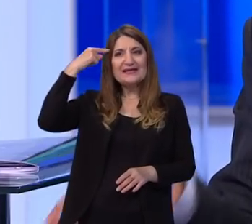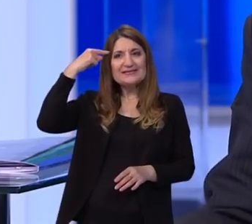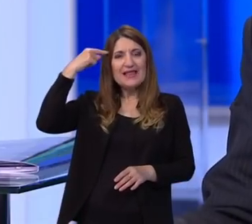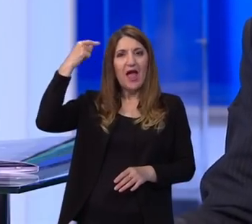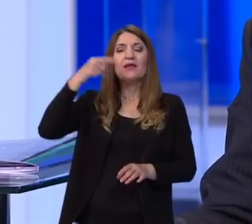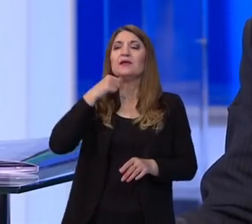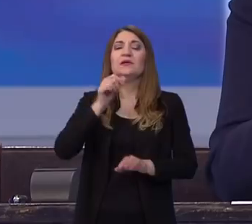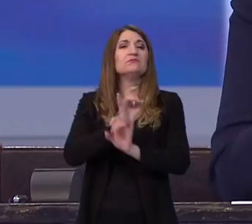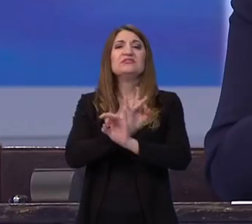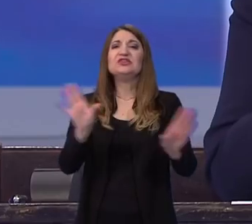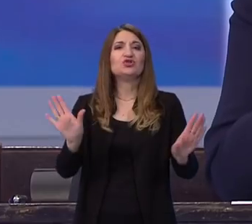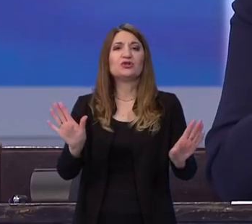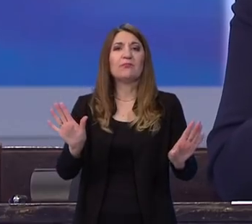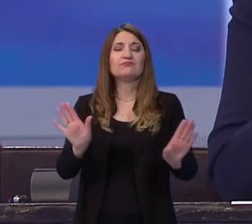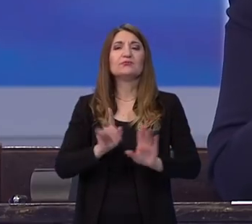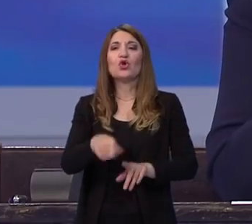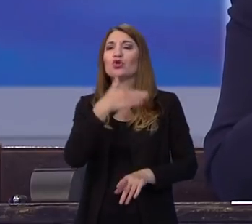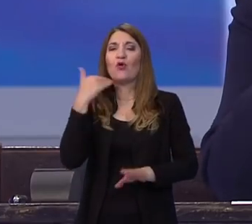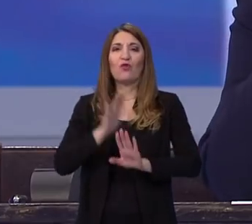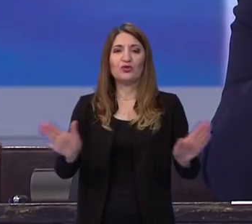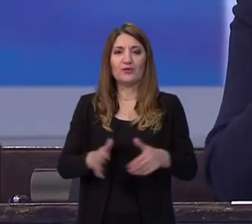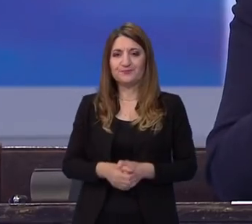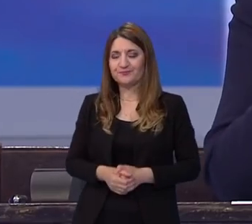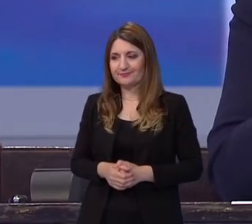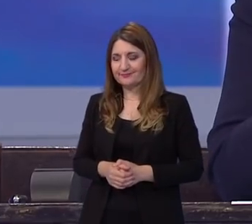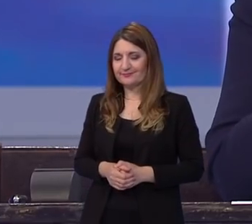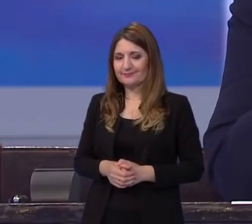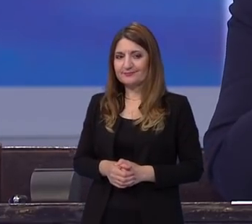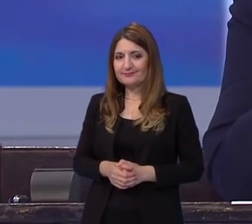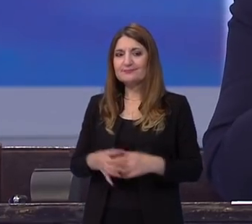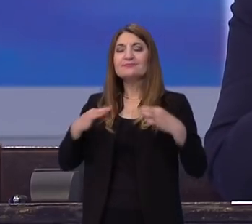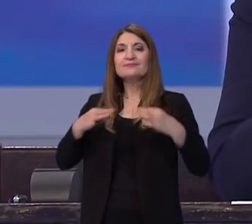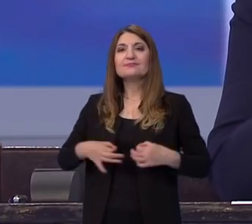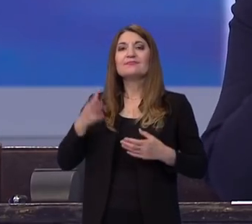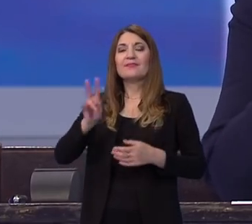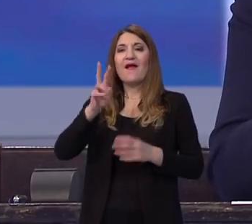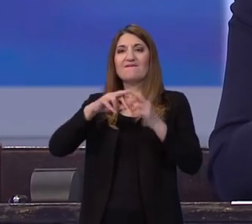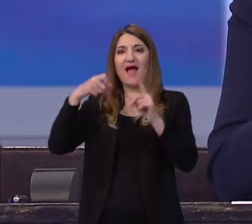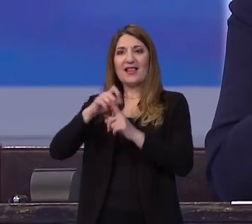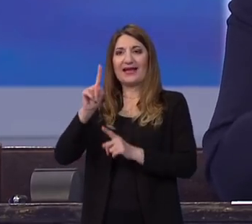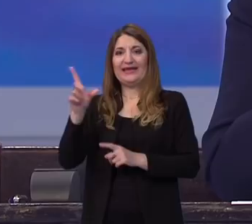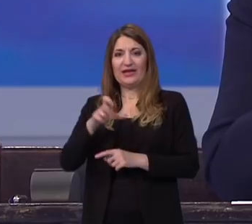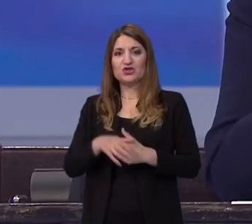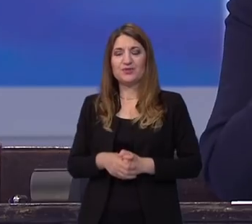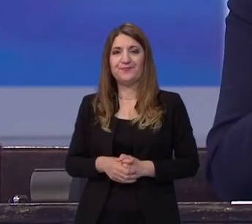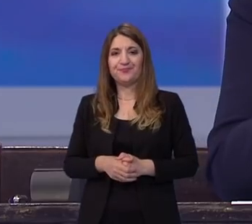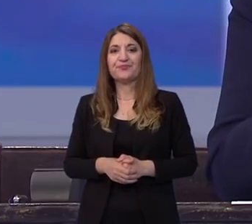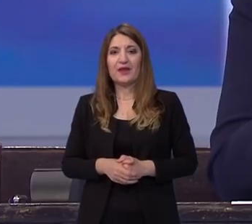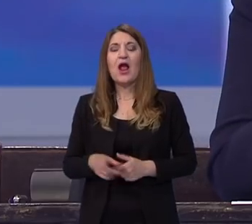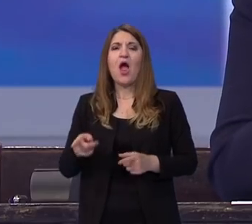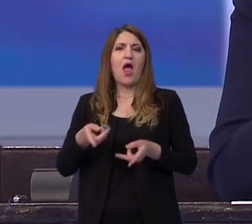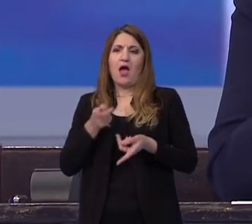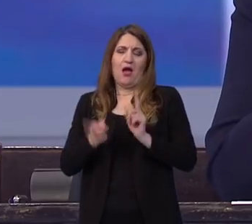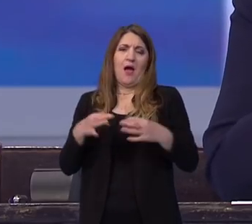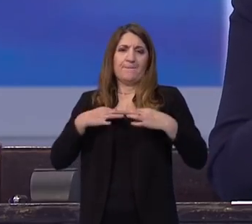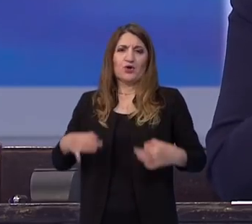ništa više izvan toga. Profesorice Alja Kilić, evo, profesori, vratimo se. Znači, oni su motor